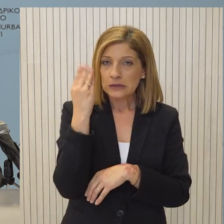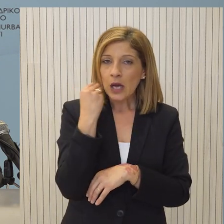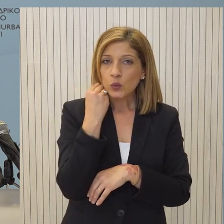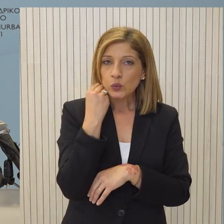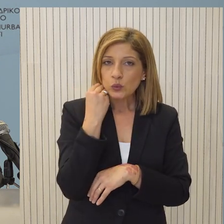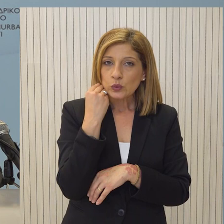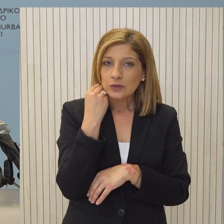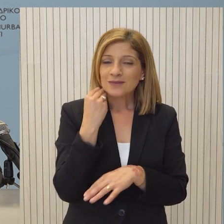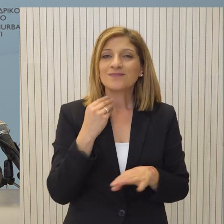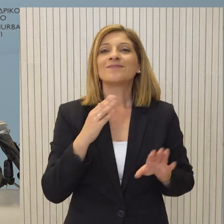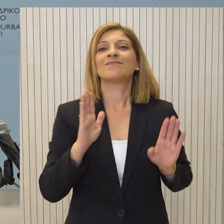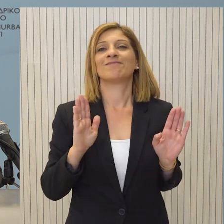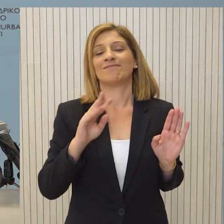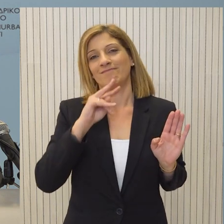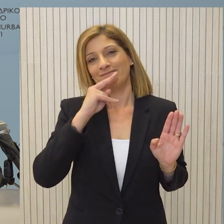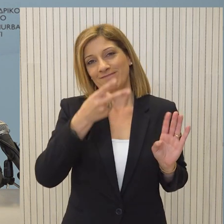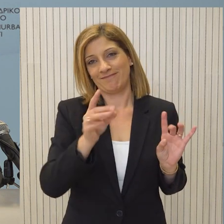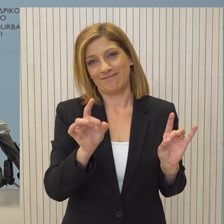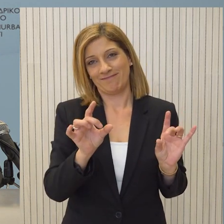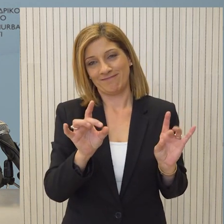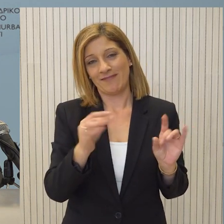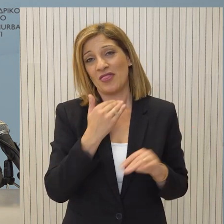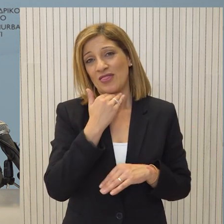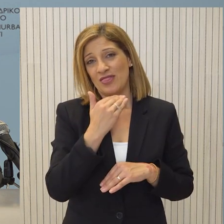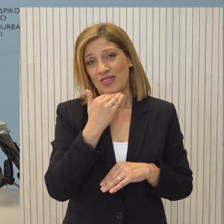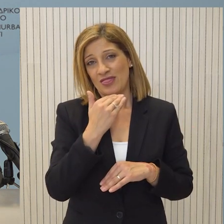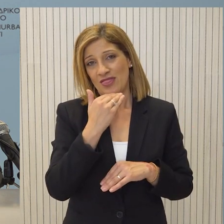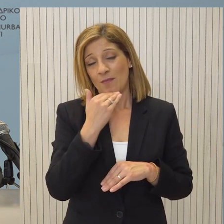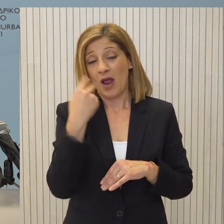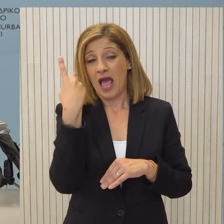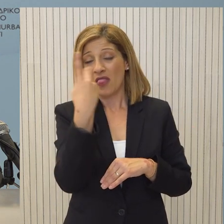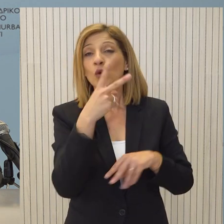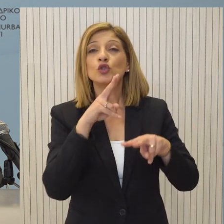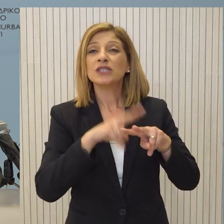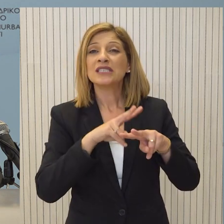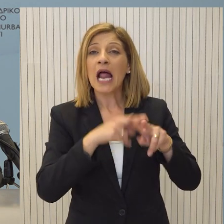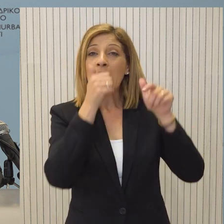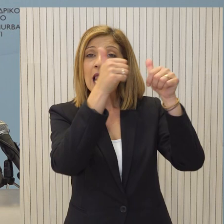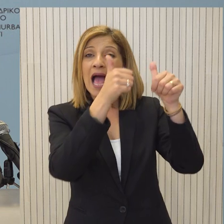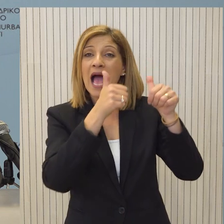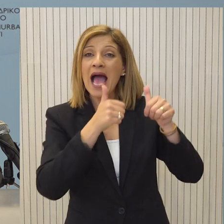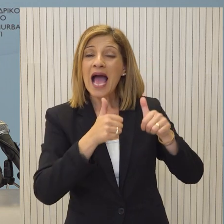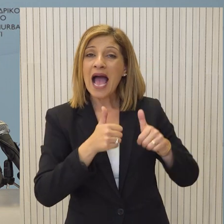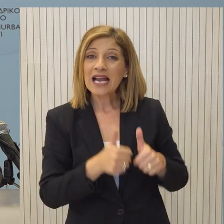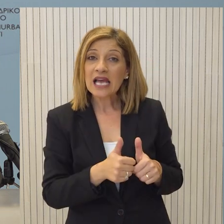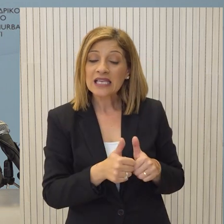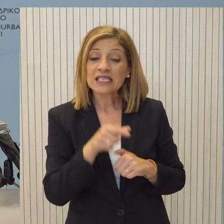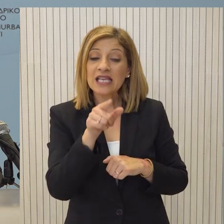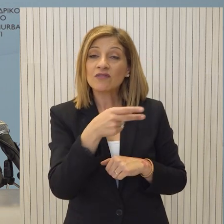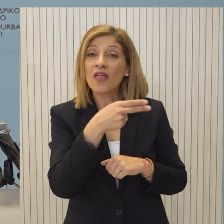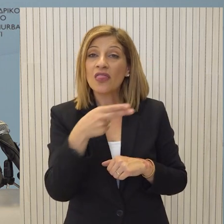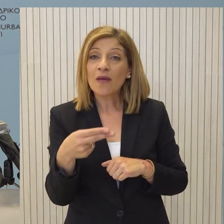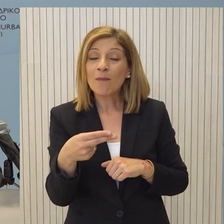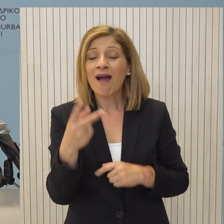Δεν πρόκειται να ασχολιάζω Αναντιλαμβάνεστε ανακοίνωση που έχει εκδοθεί από το Πρωτοπουργικό Γραφείο του Πυρού Νετανιάχου ή ζητήματα όπως έχω πει και